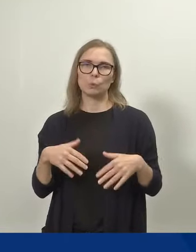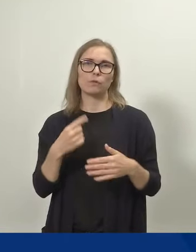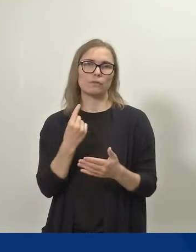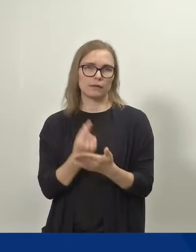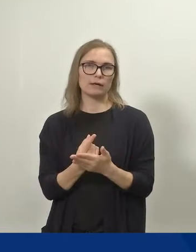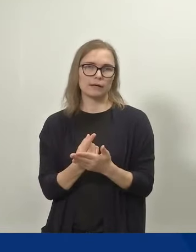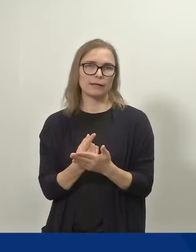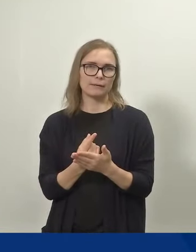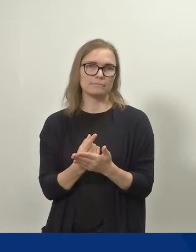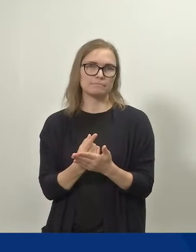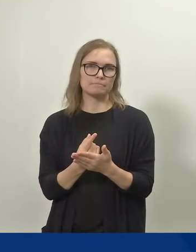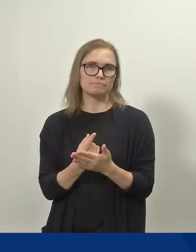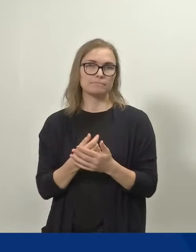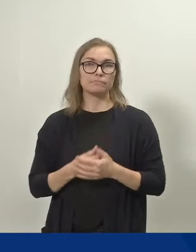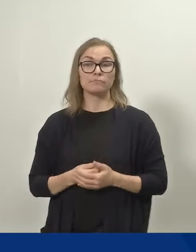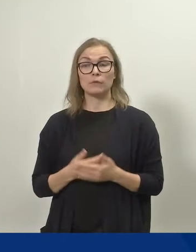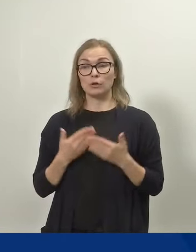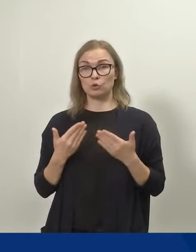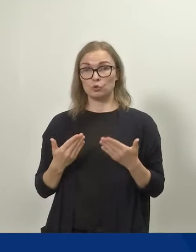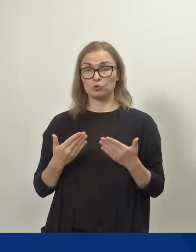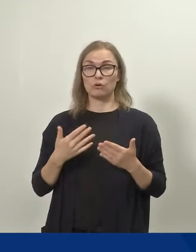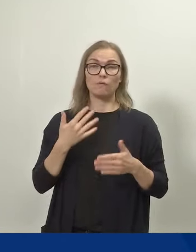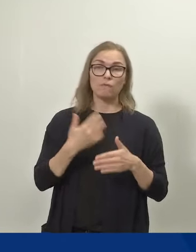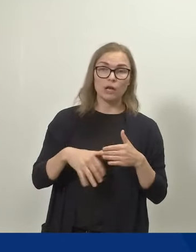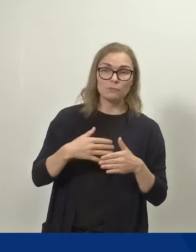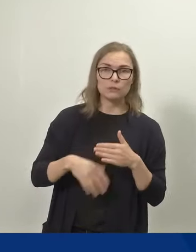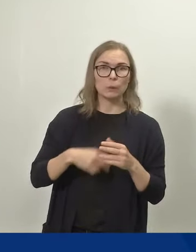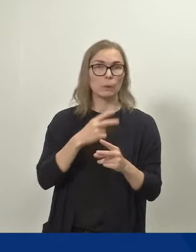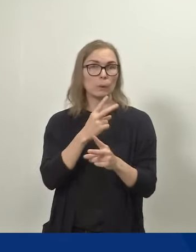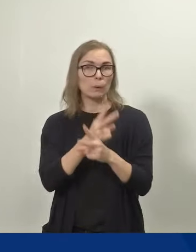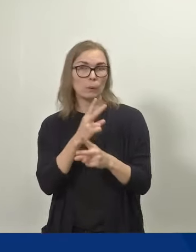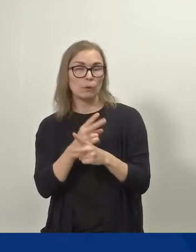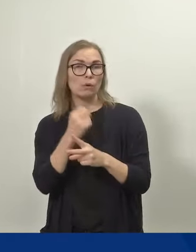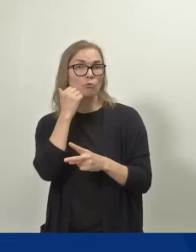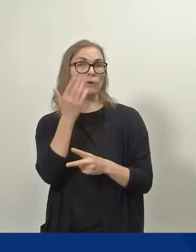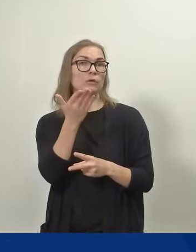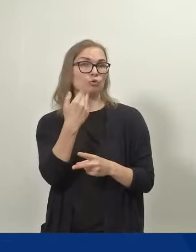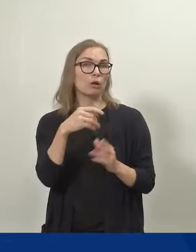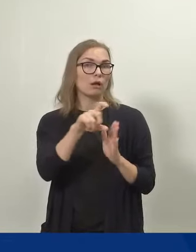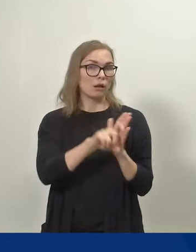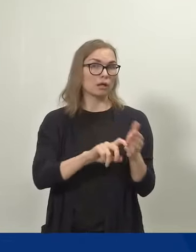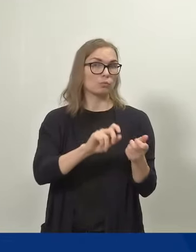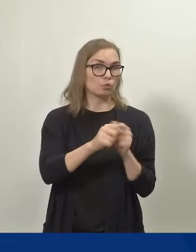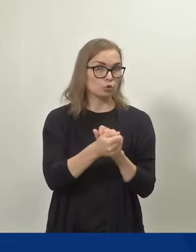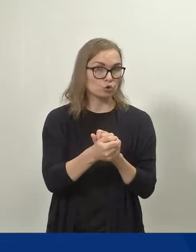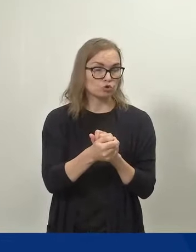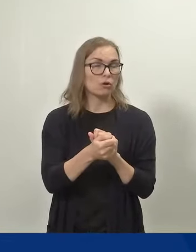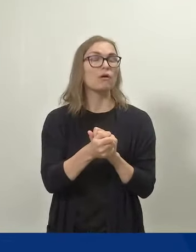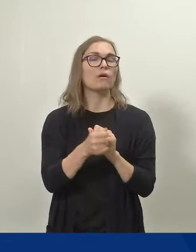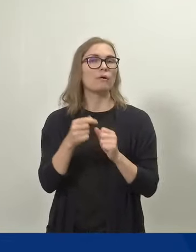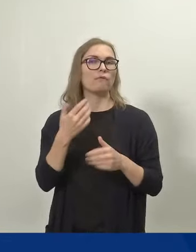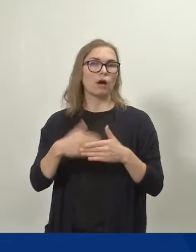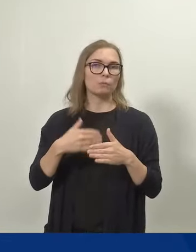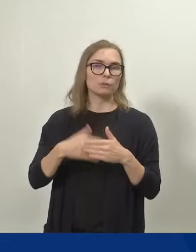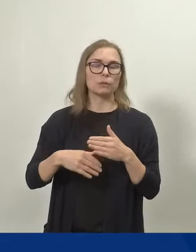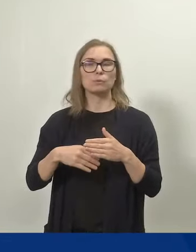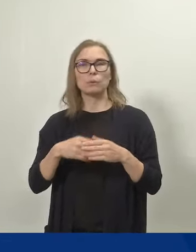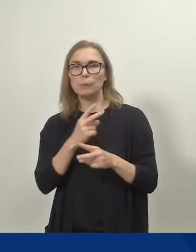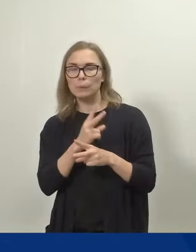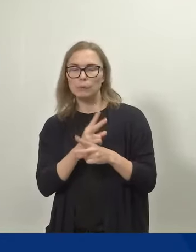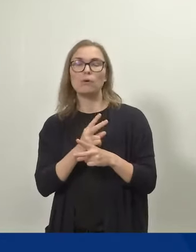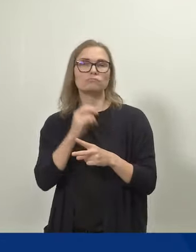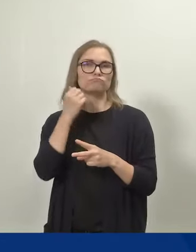tältä osin valmistelu ja valmistautuminen lainmuutosten voimaantuloon jatkuu eri tahoilla.